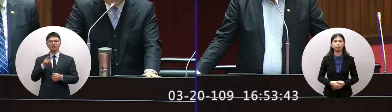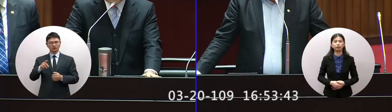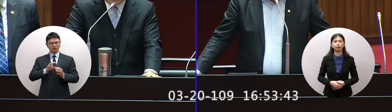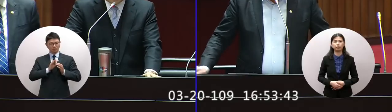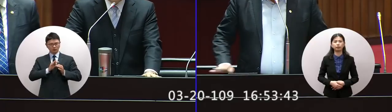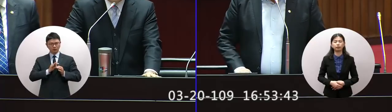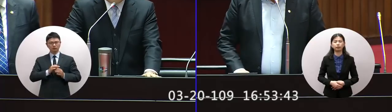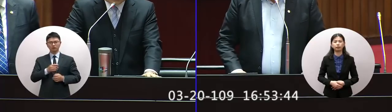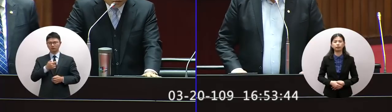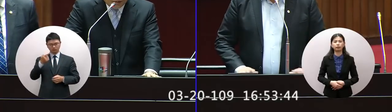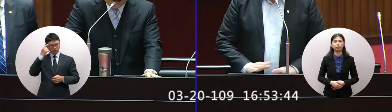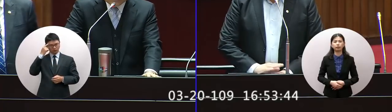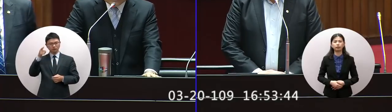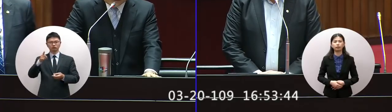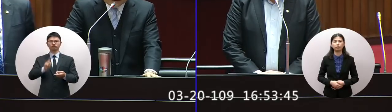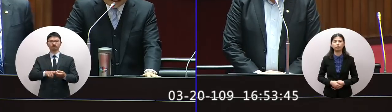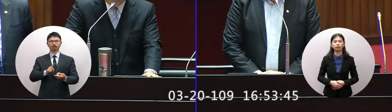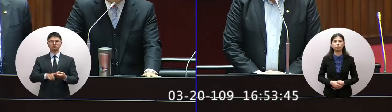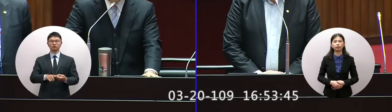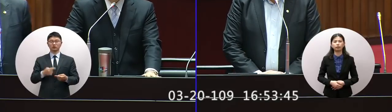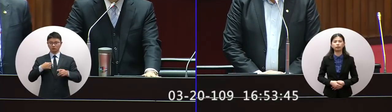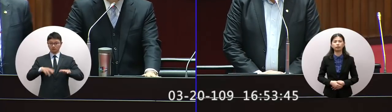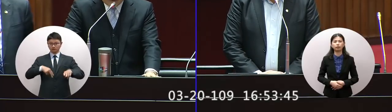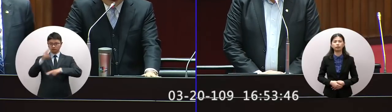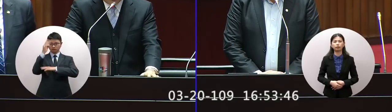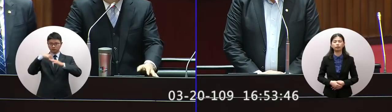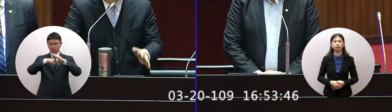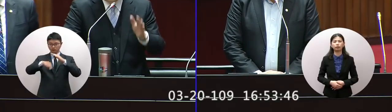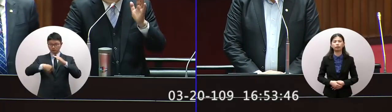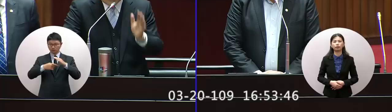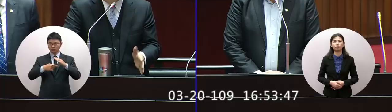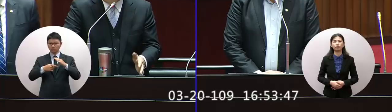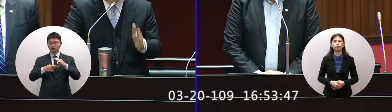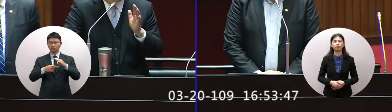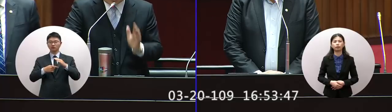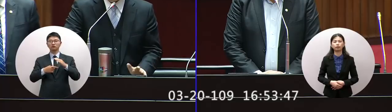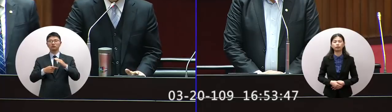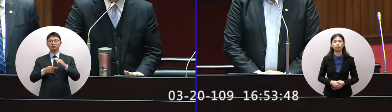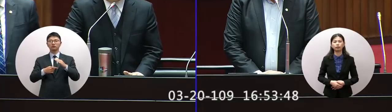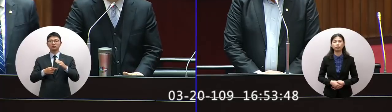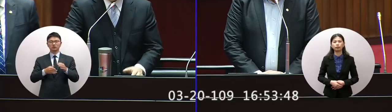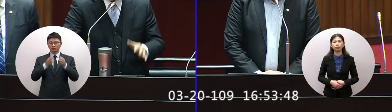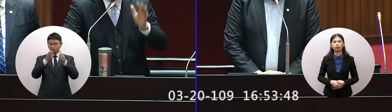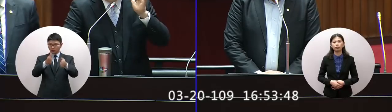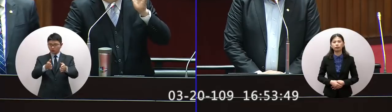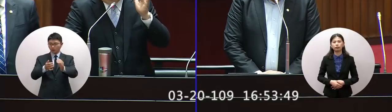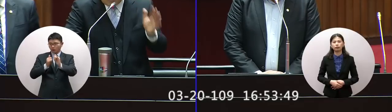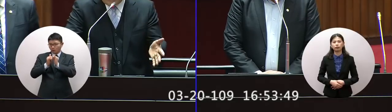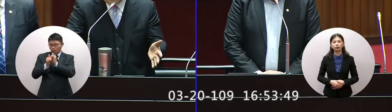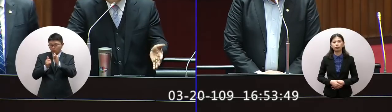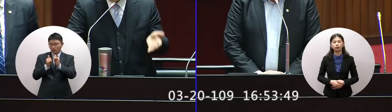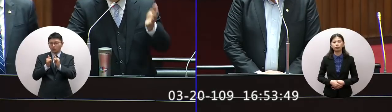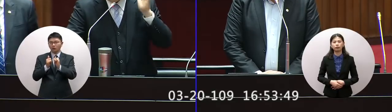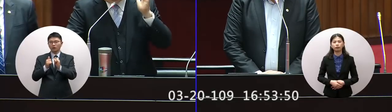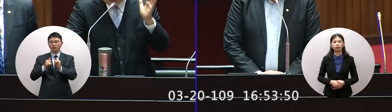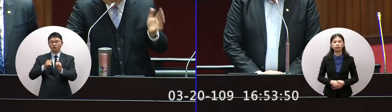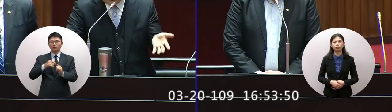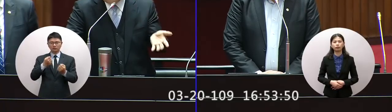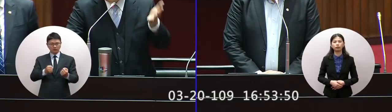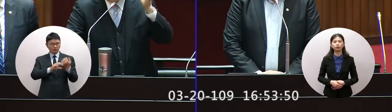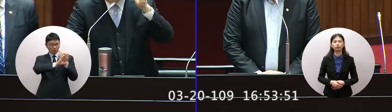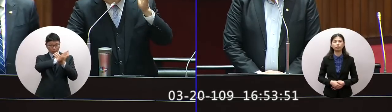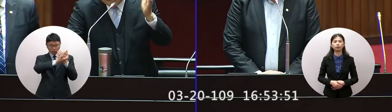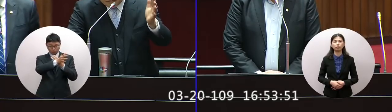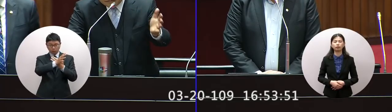心是很健康我們行政院對於相關國人同胞在國外